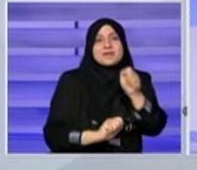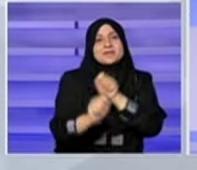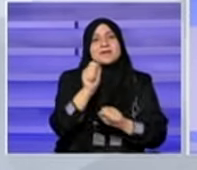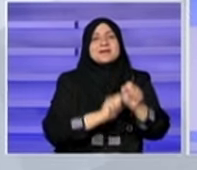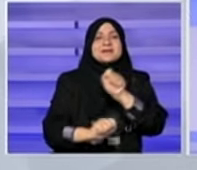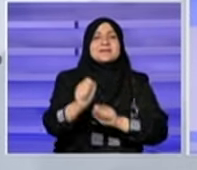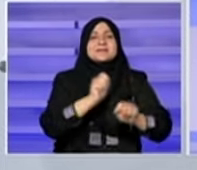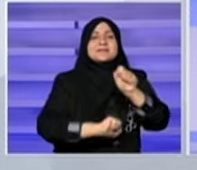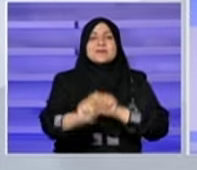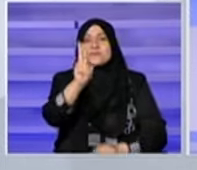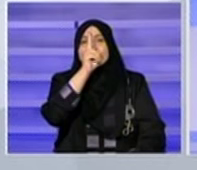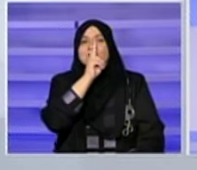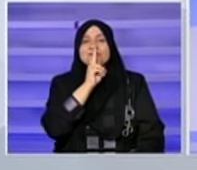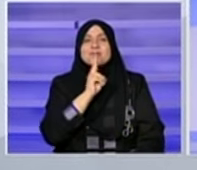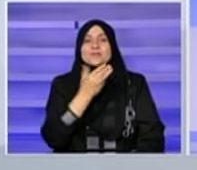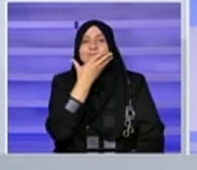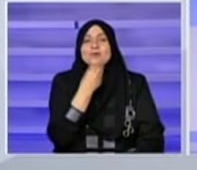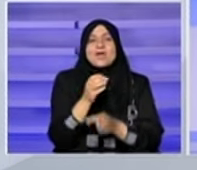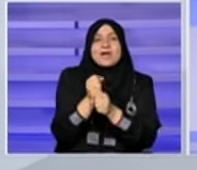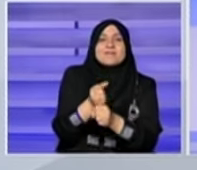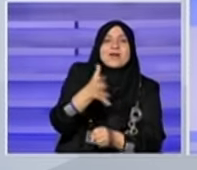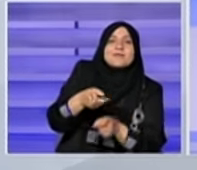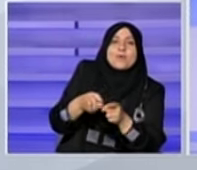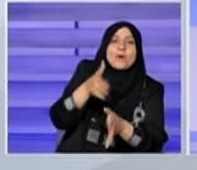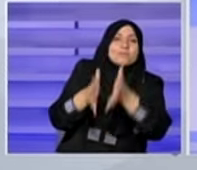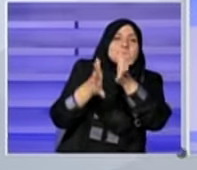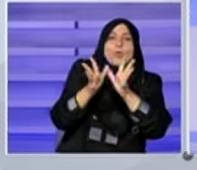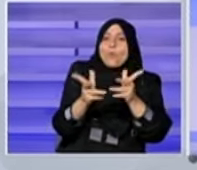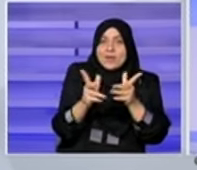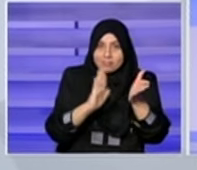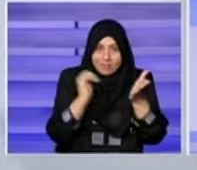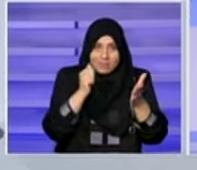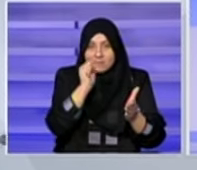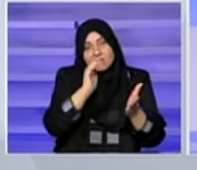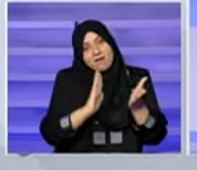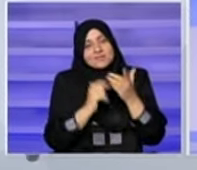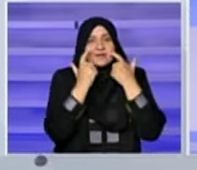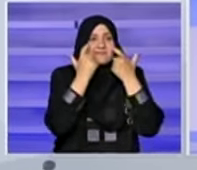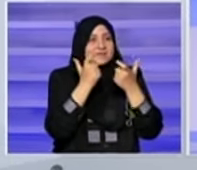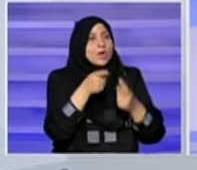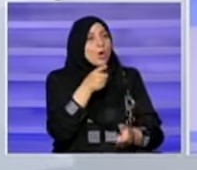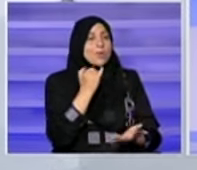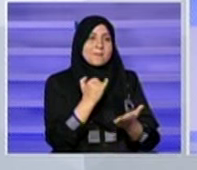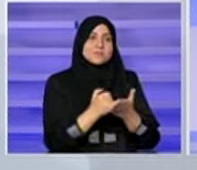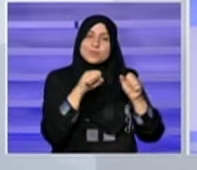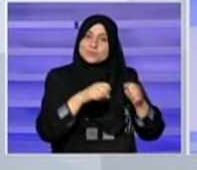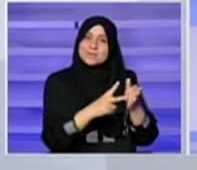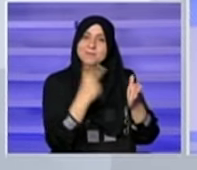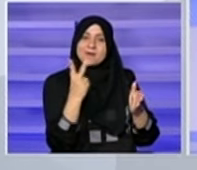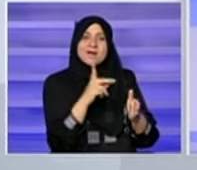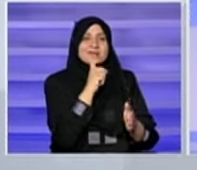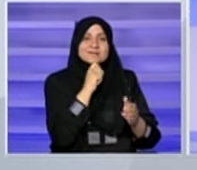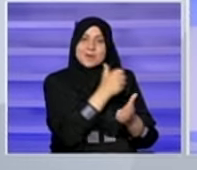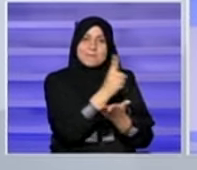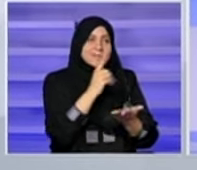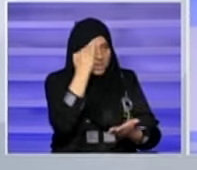المياه للجيل المستقبل الدكتور سعد جاسم مدير أبحاث معاهد قطر لبحوث البيئة شكرا